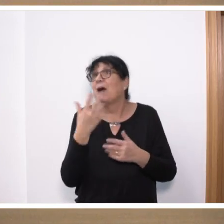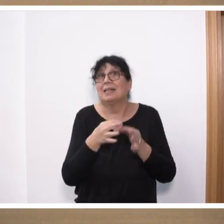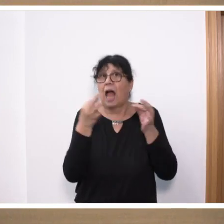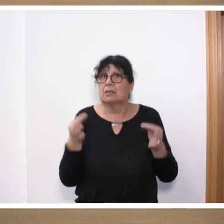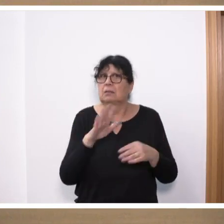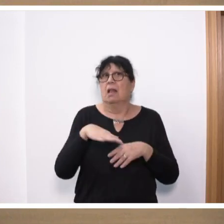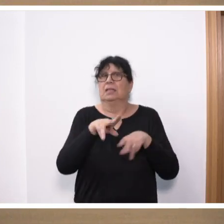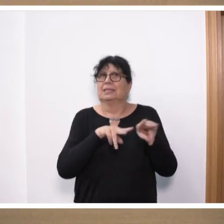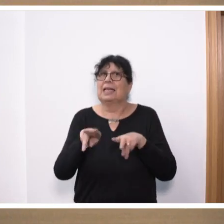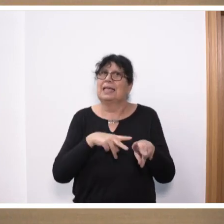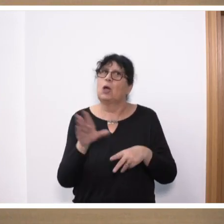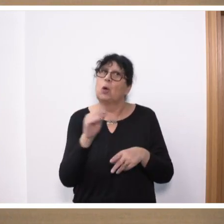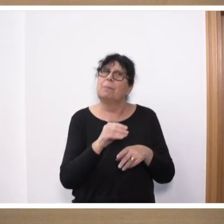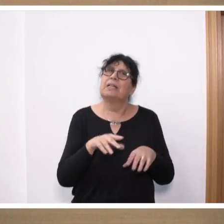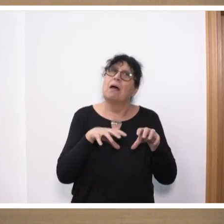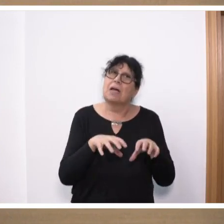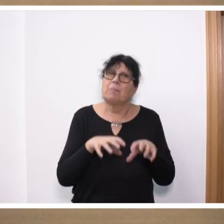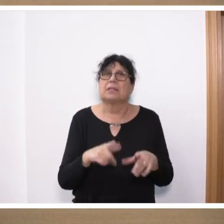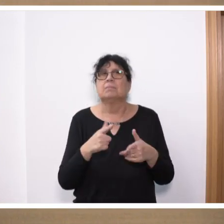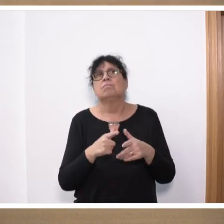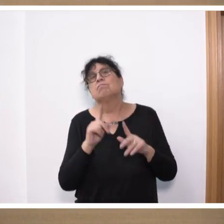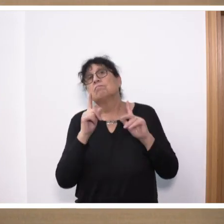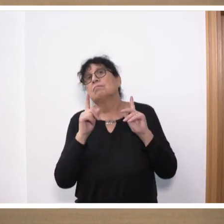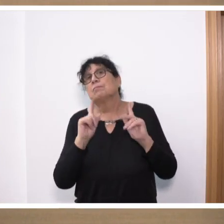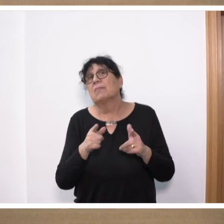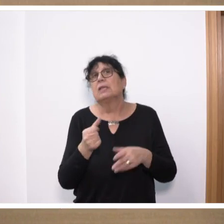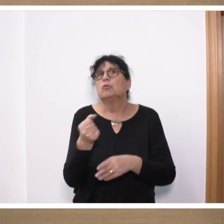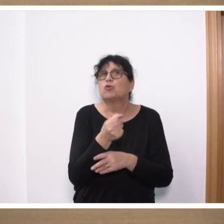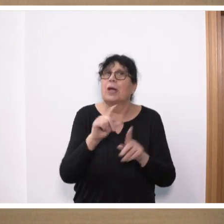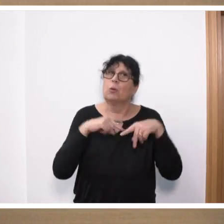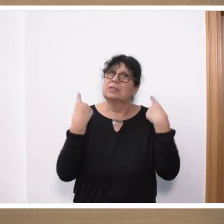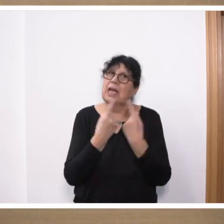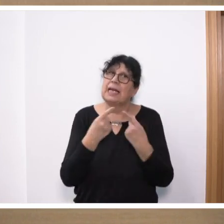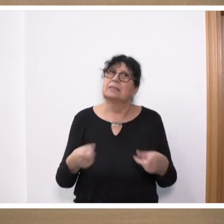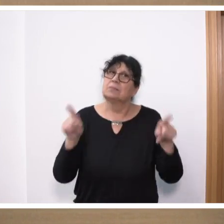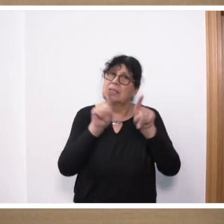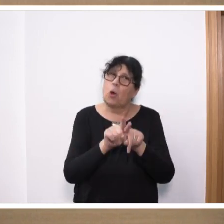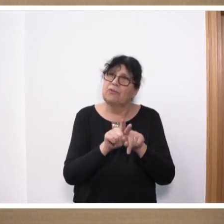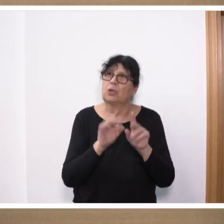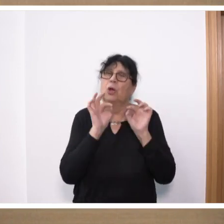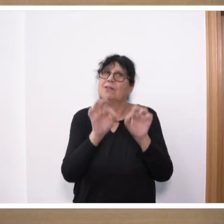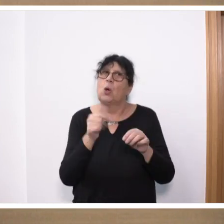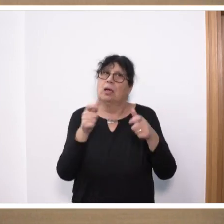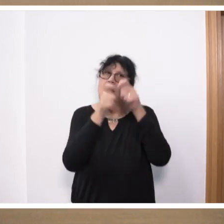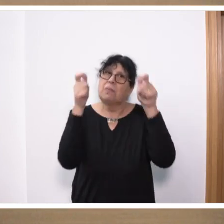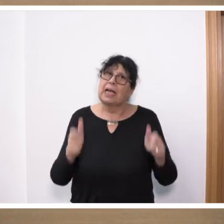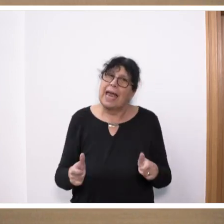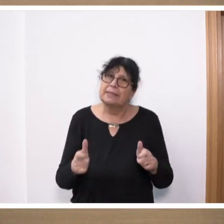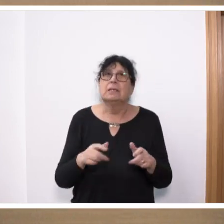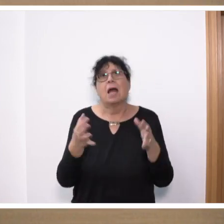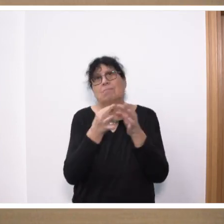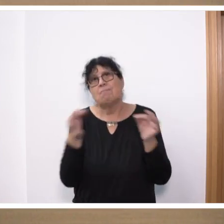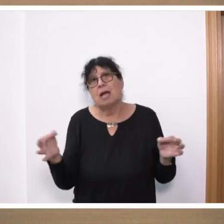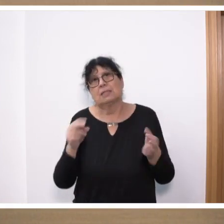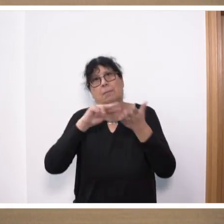hat sich die Landesregierung mit den Kammern im Rahmen eines Steuerungskreises zusammengesetzt, um ein Paket, einen Maßnahmenplan